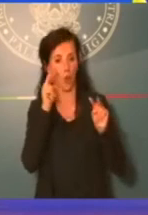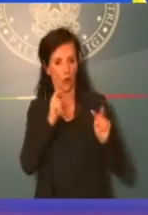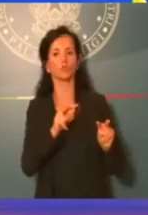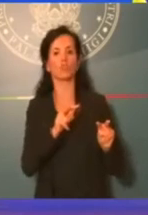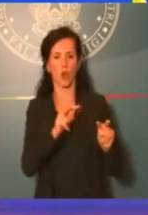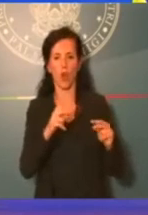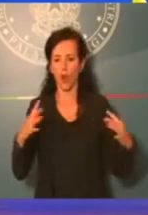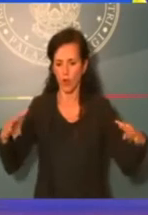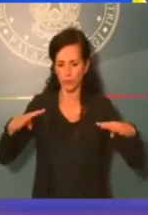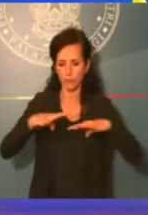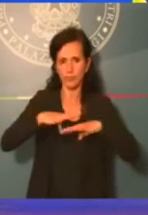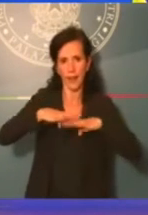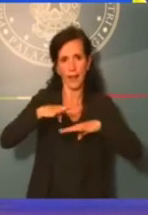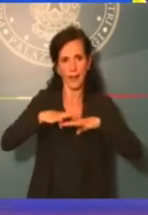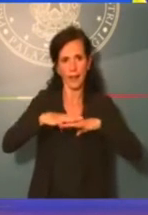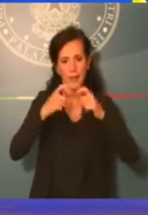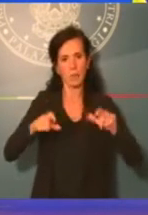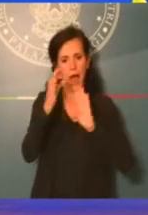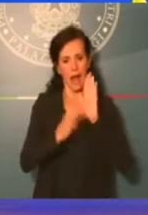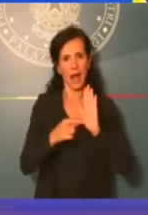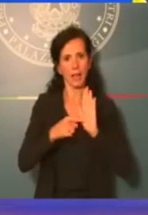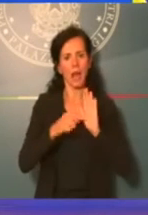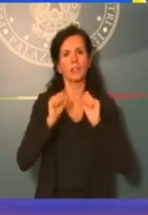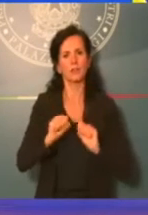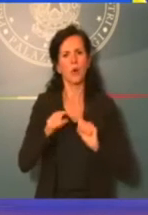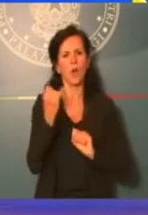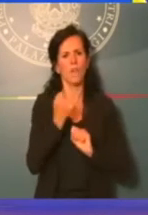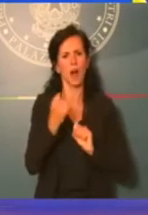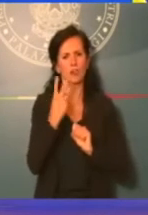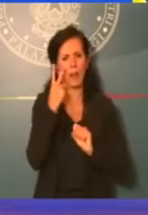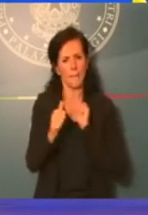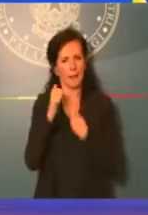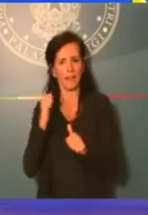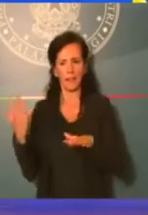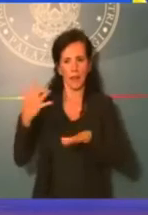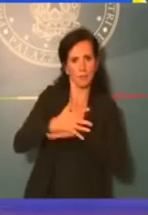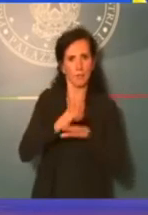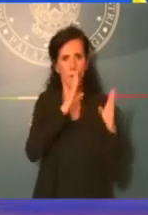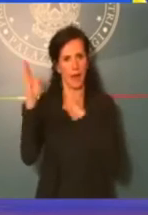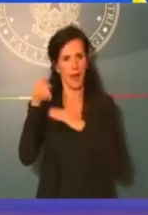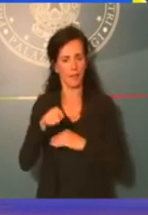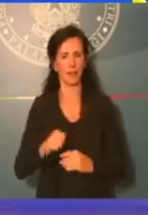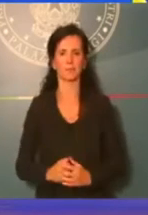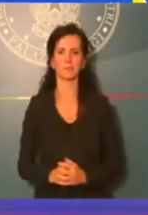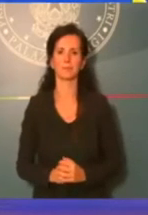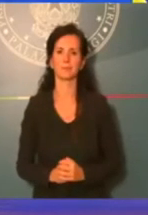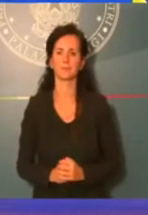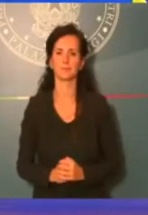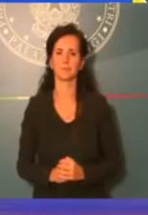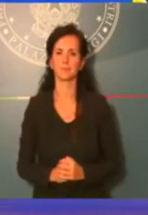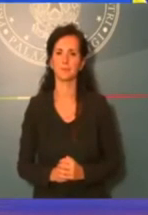dati, in modo da prevenire ancora più rigoroso le infiltrazioni mafiose. E ancora,